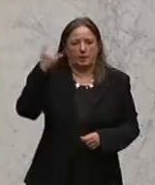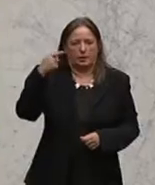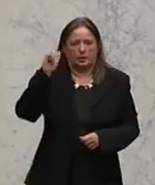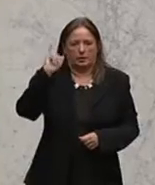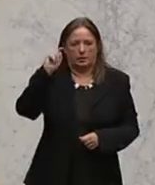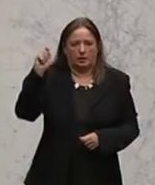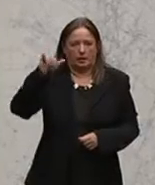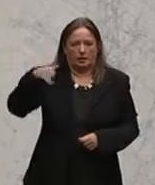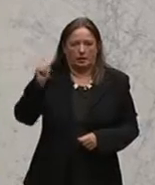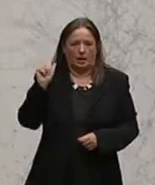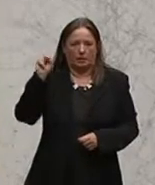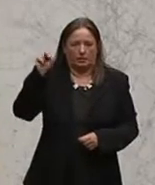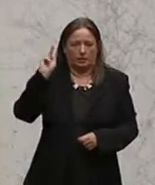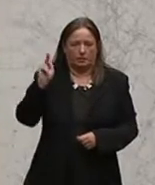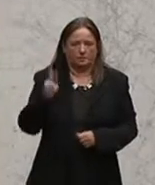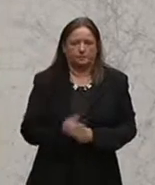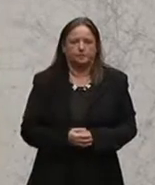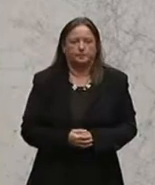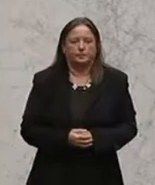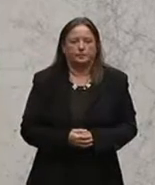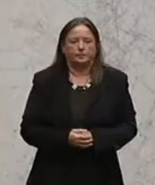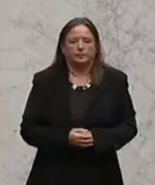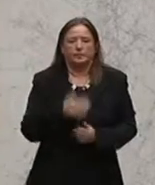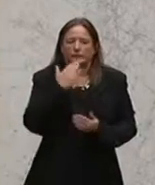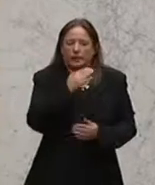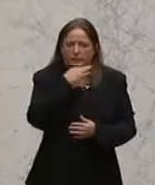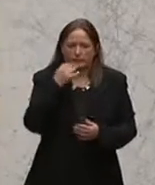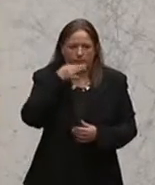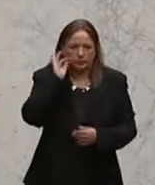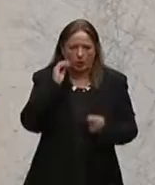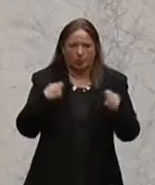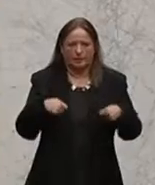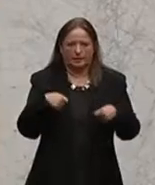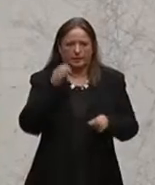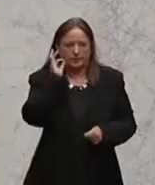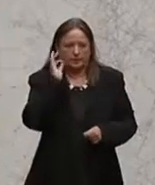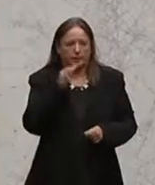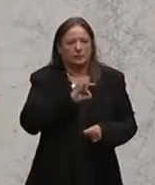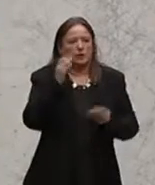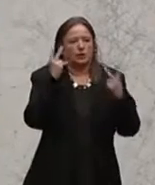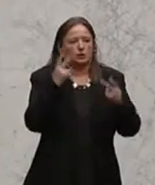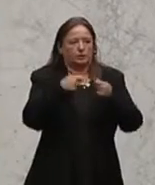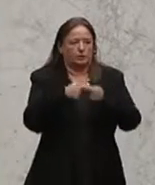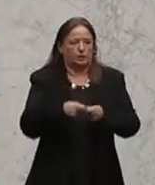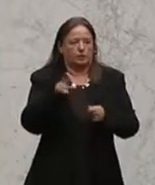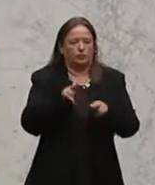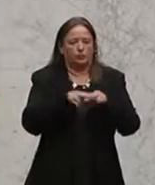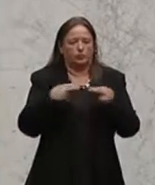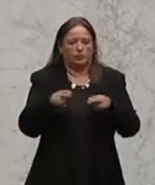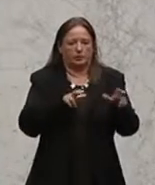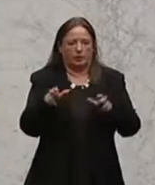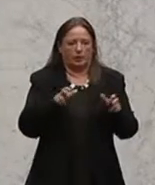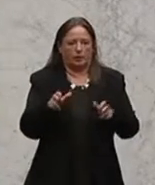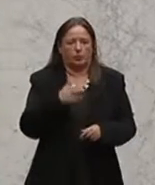Brigitte Jank, Bildungssprecherin der ÖVP, ist nun an Bord. Sehr geehrte und Frau Präsidentin, sehr geschätzte Mitglieder der Bundesregierung,